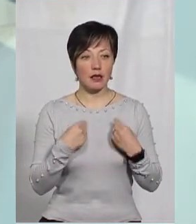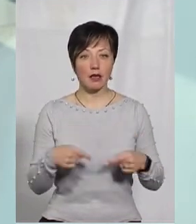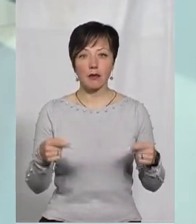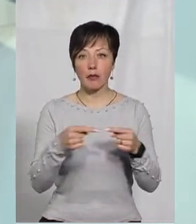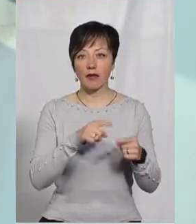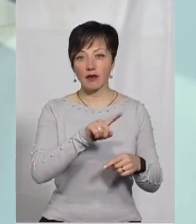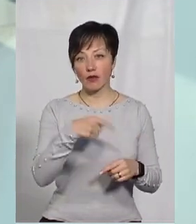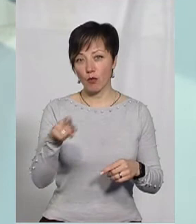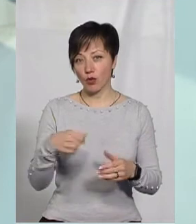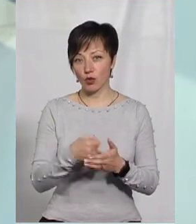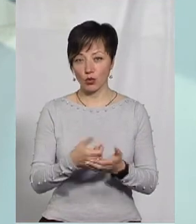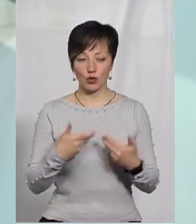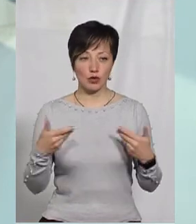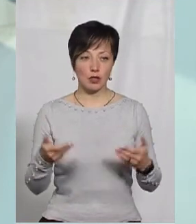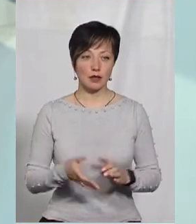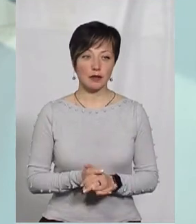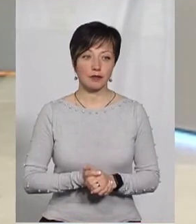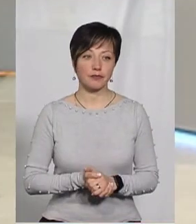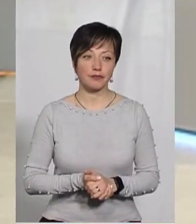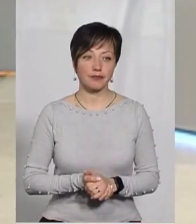вимоги до кожного з нас.